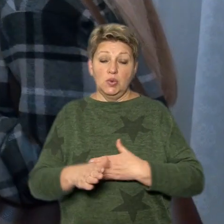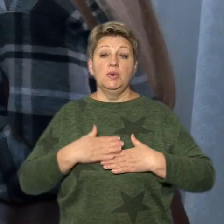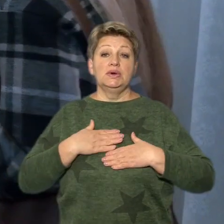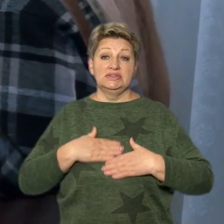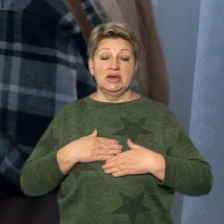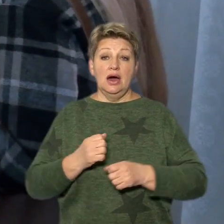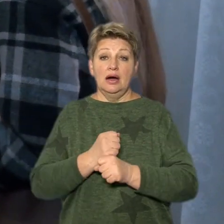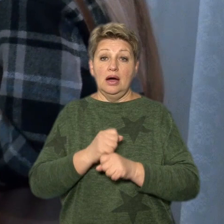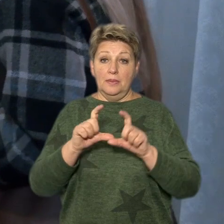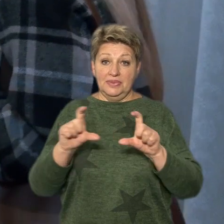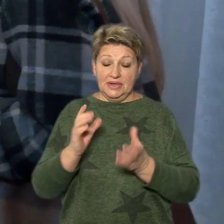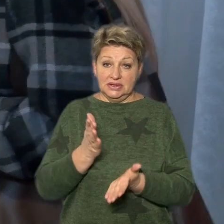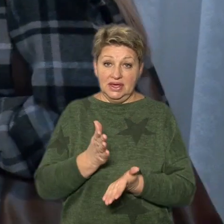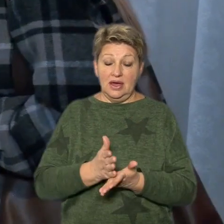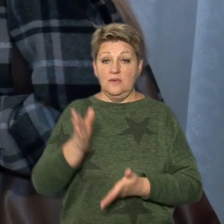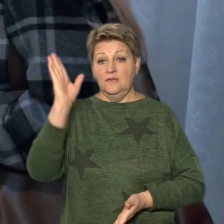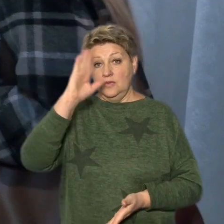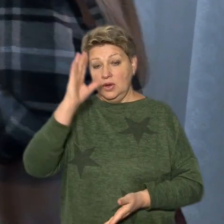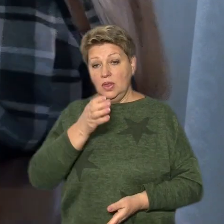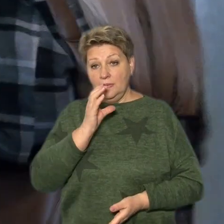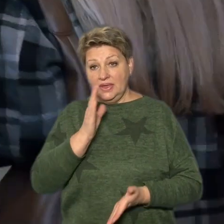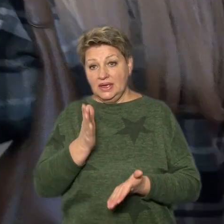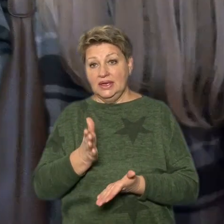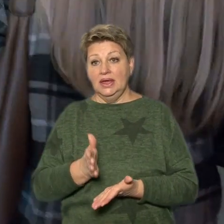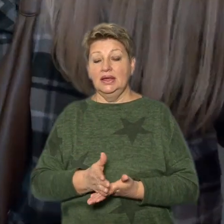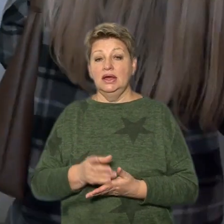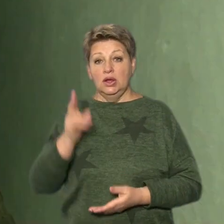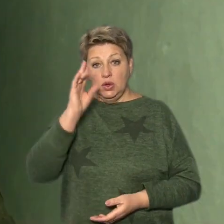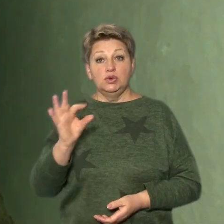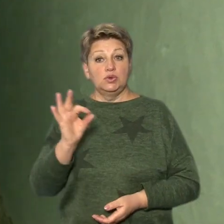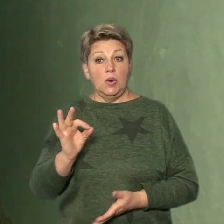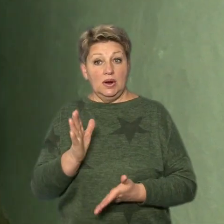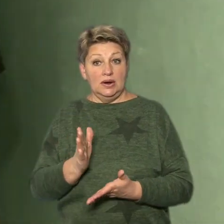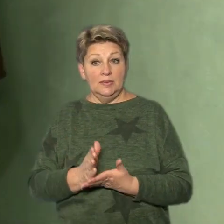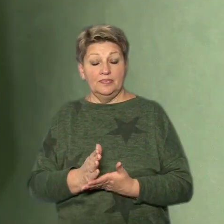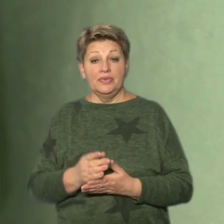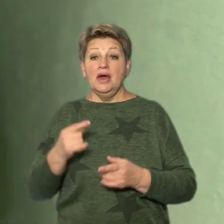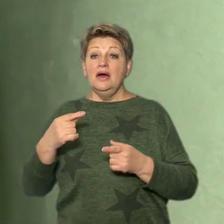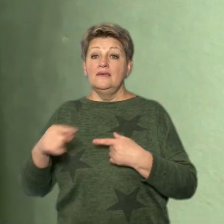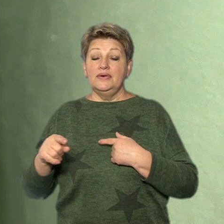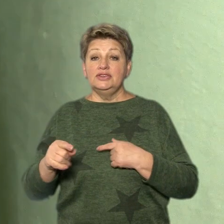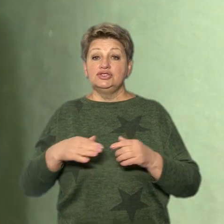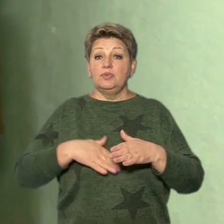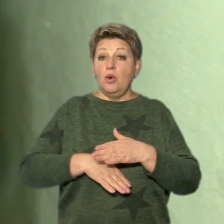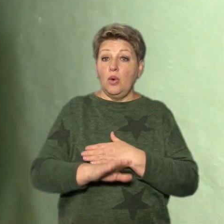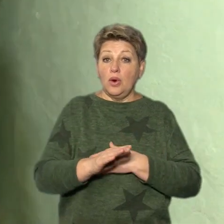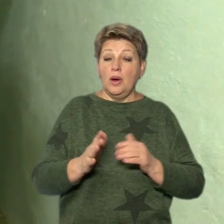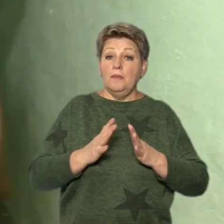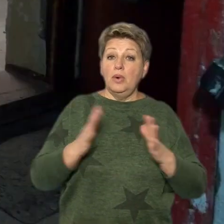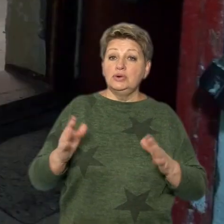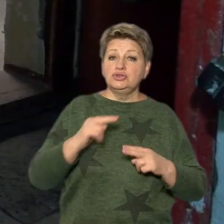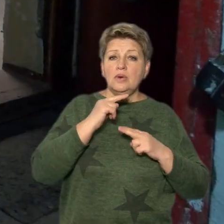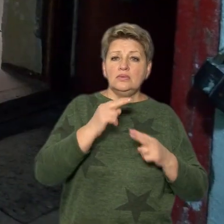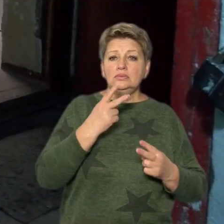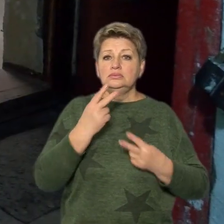Аптечка є, що такожна вода, потна вода, що туалет у вас тут є. В іншому укритті, каже Анастасія, найбільше привертають